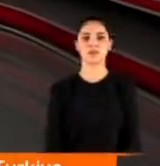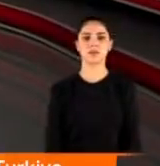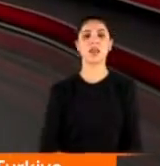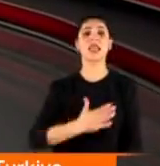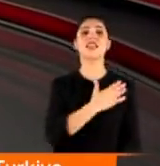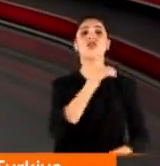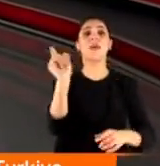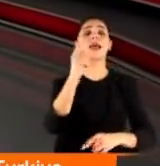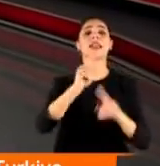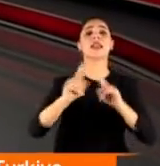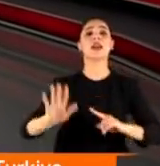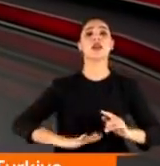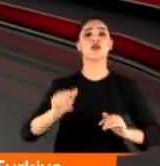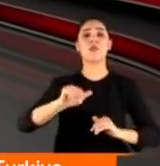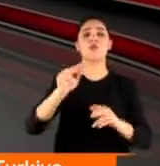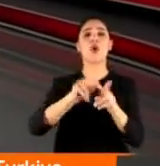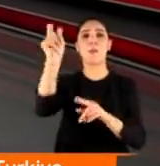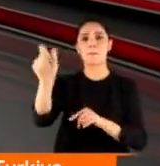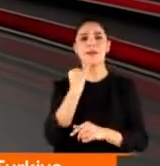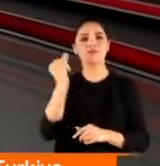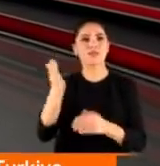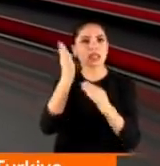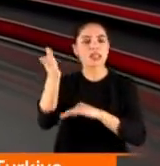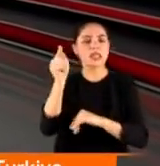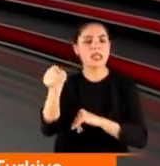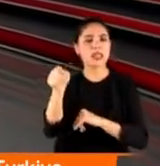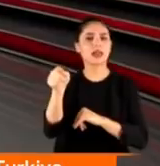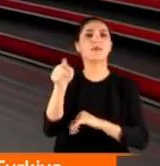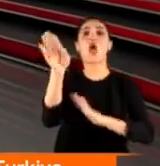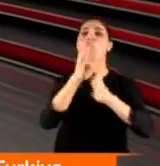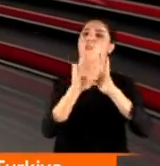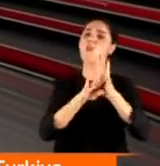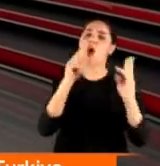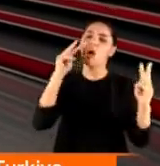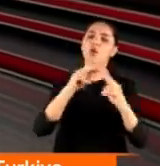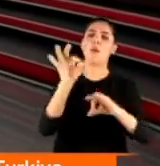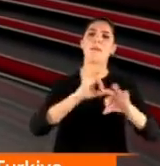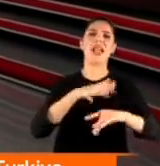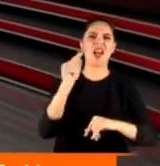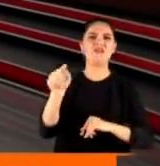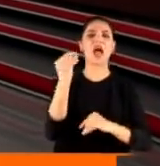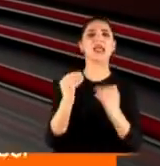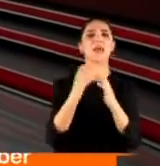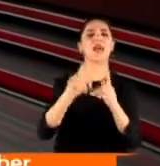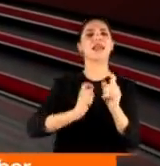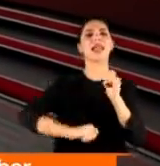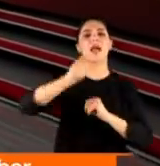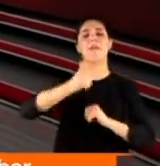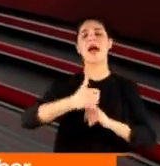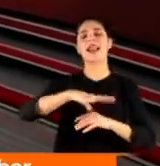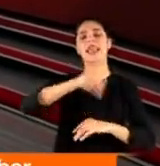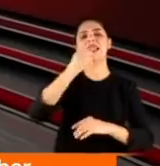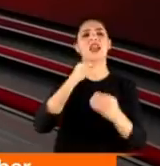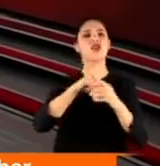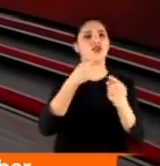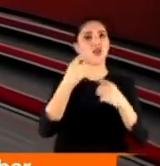CHP Ederi Kemal Kılıçdaroğlu, bugün Meral Akşener'i ziyaret etti bu arada. Programlı bir görüşme tabi, İYİ Parti Genel Merkezi'nde yapıldı. Ana günden malum,